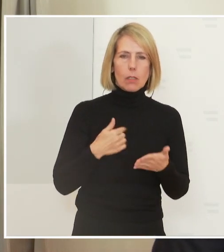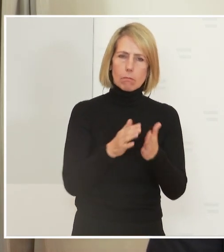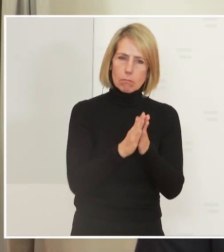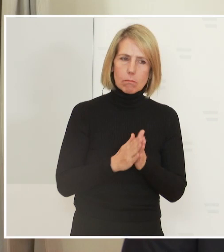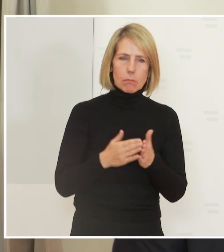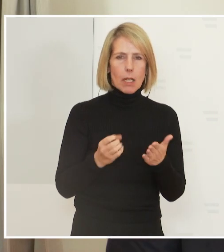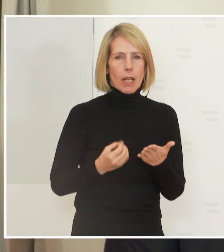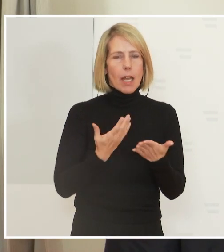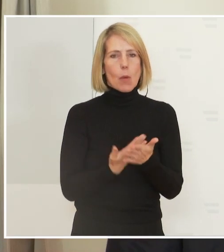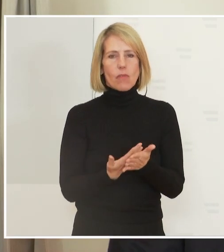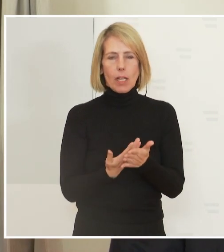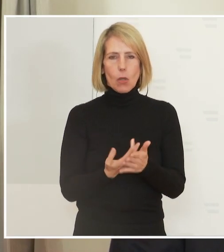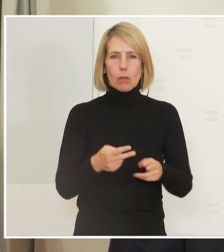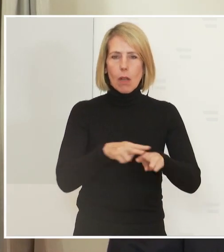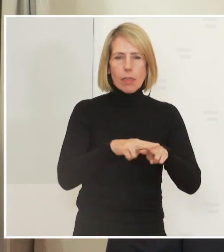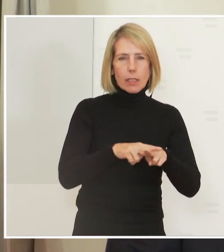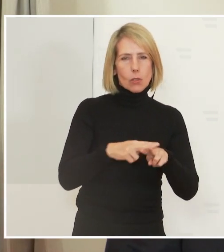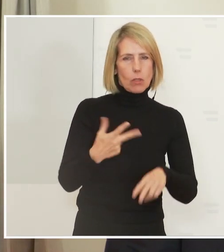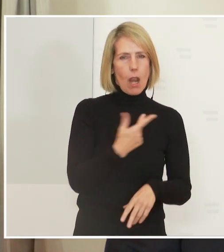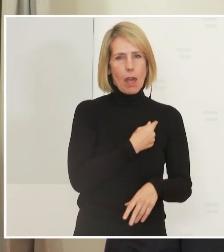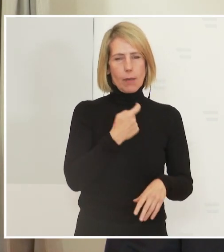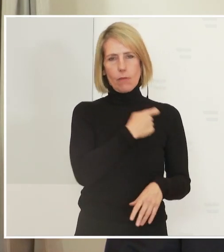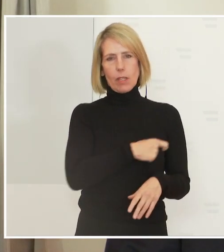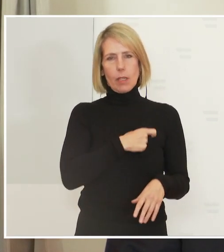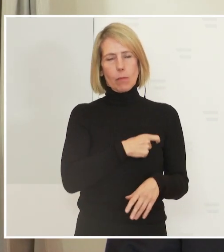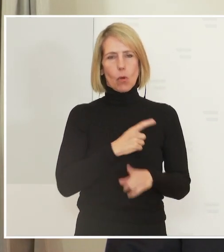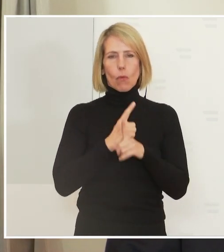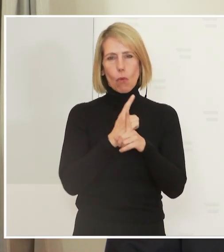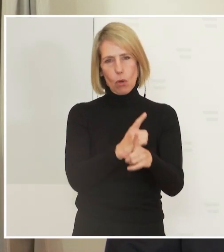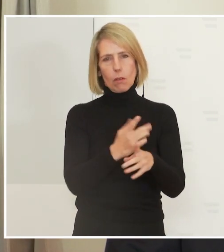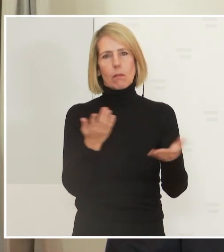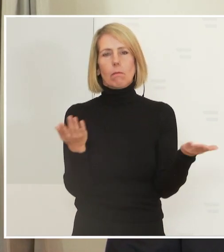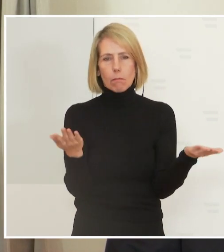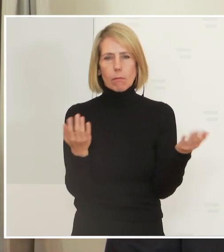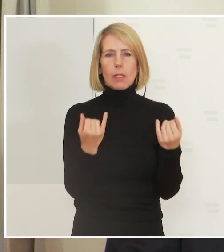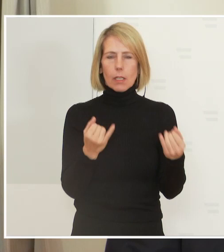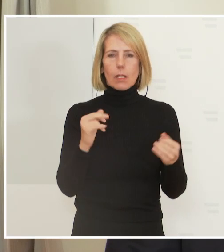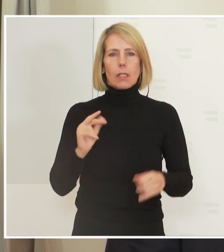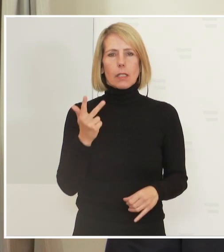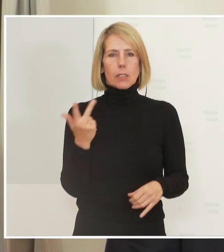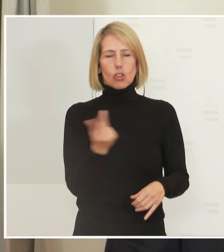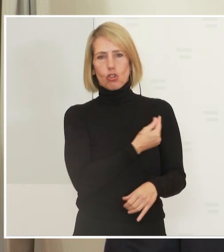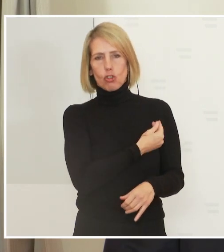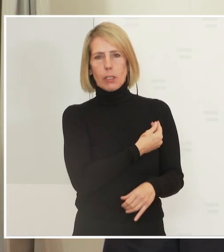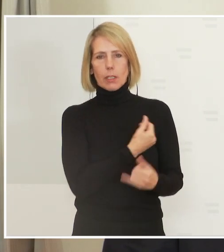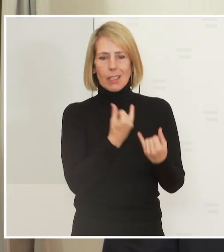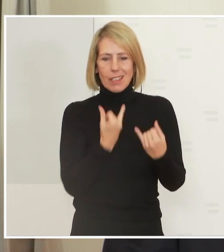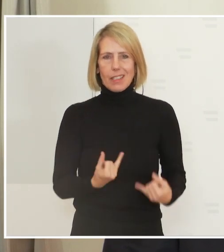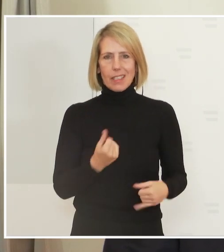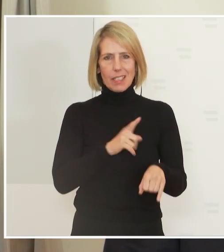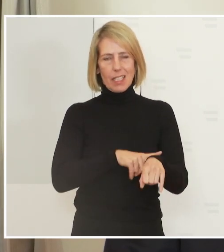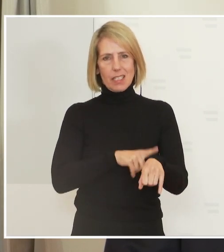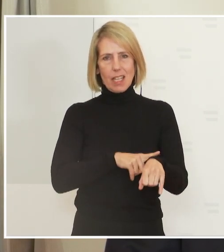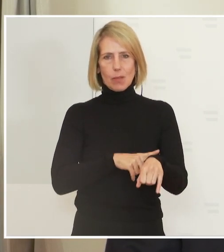Empfehlungen des Nationalen Impfgremiums Folge zu leisten und den dritten Stich zum rechten Zeitpunkt